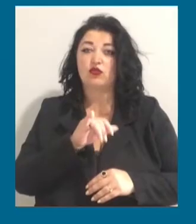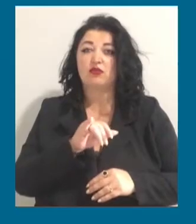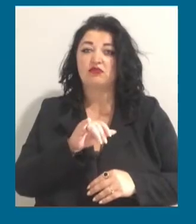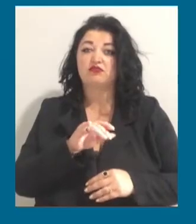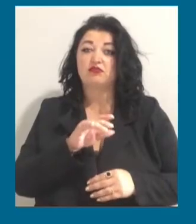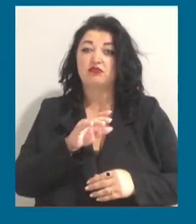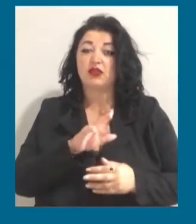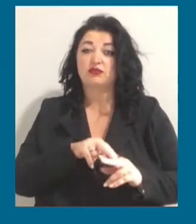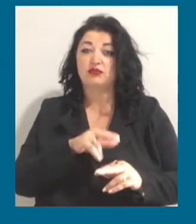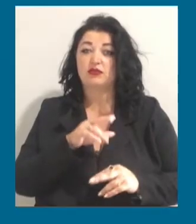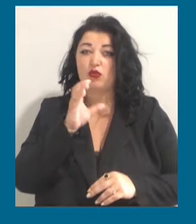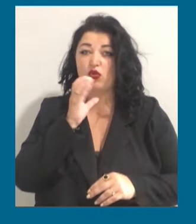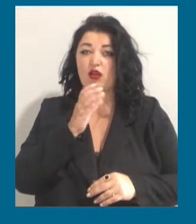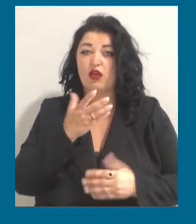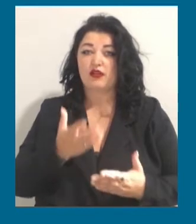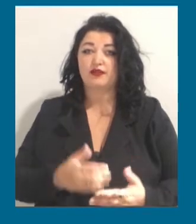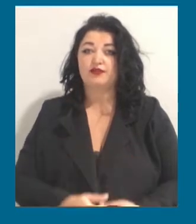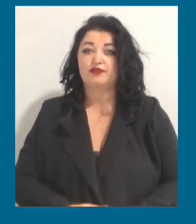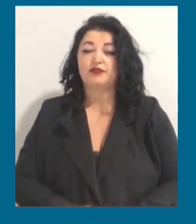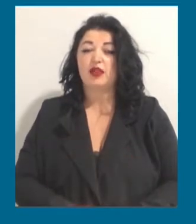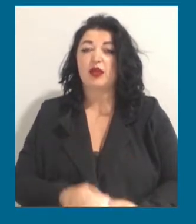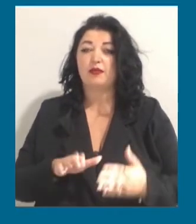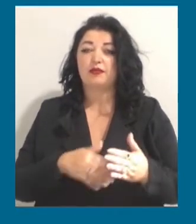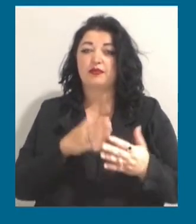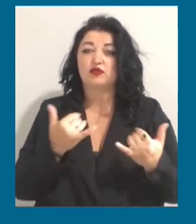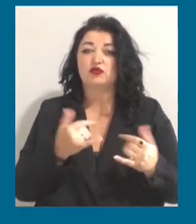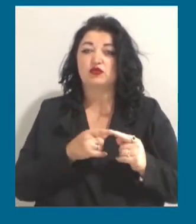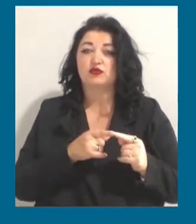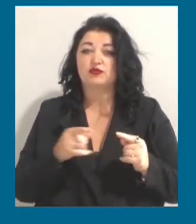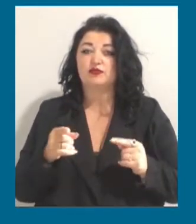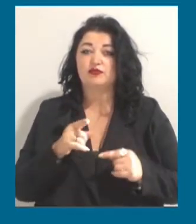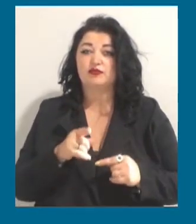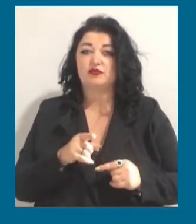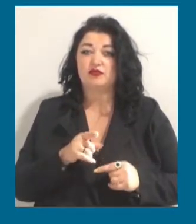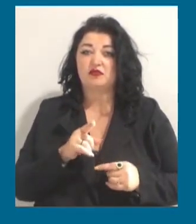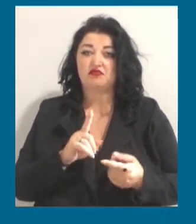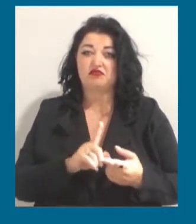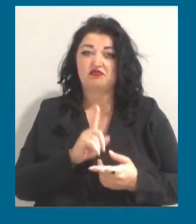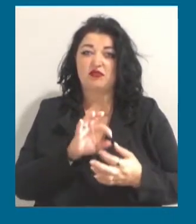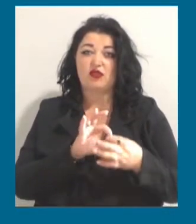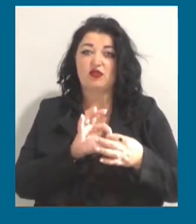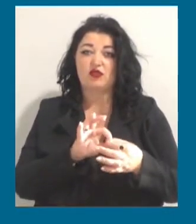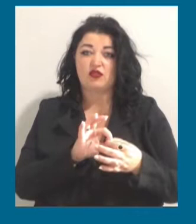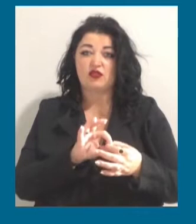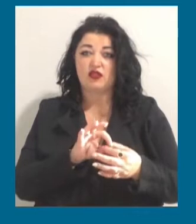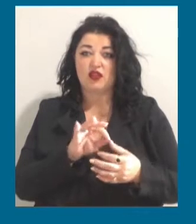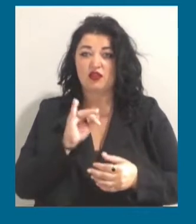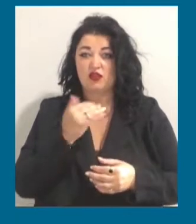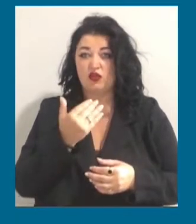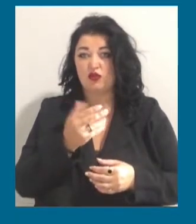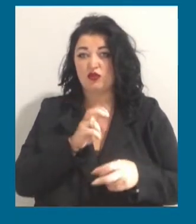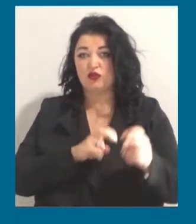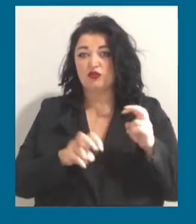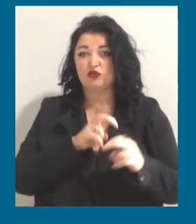Під час оформлення авіарейцю з Риму на громадянина Болгарії спрацювала одна з баз дані. Як з'ясувалося, його розшукували за вчинення злочину,